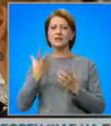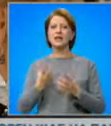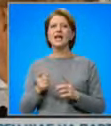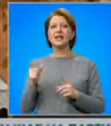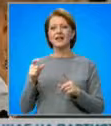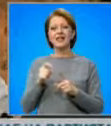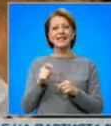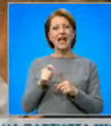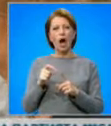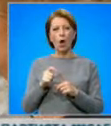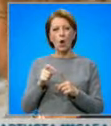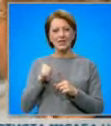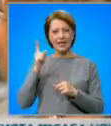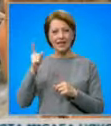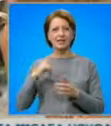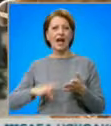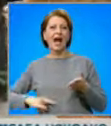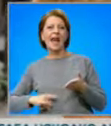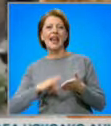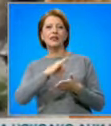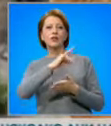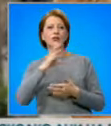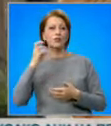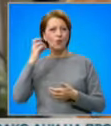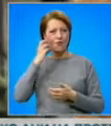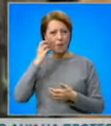Росенец, включително и с летището на Бургас.